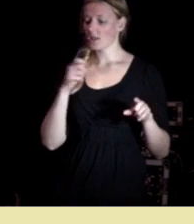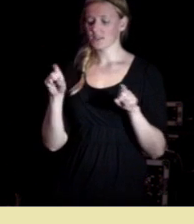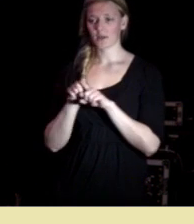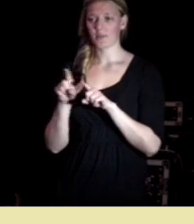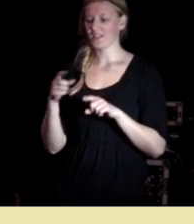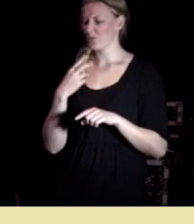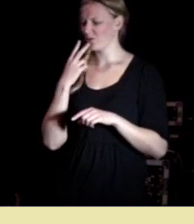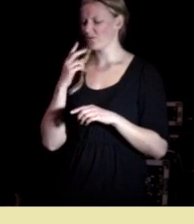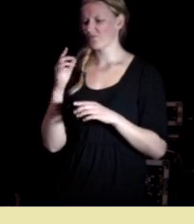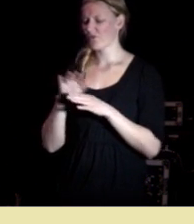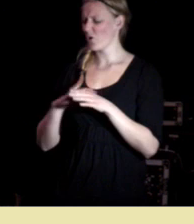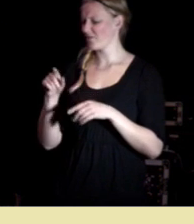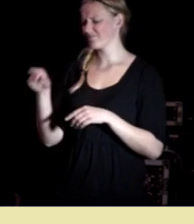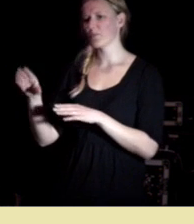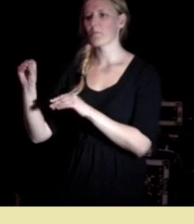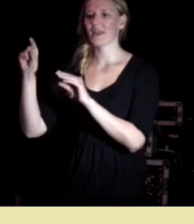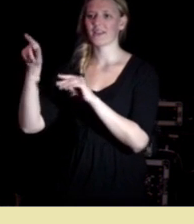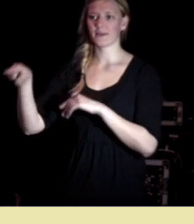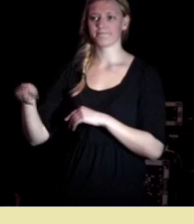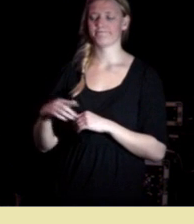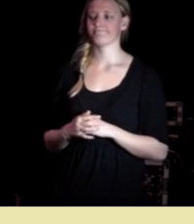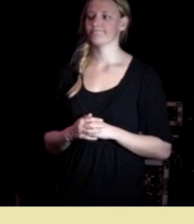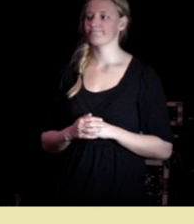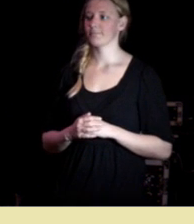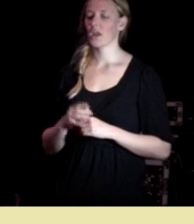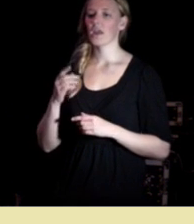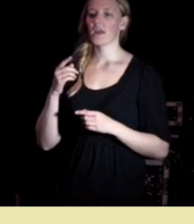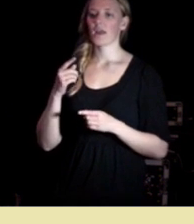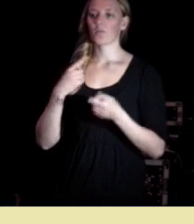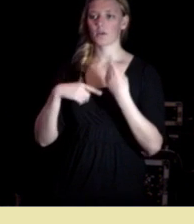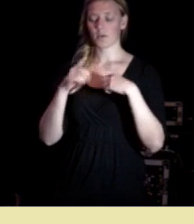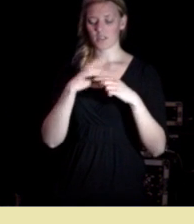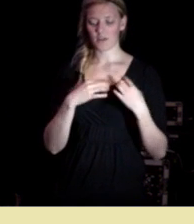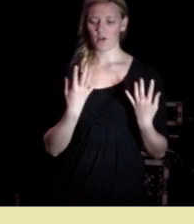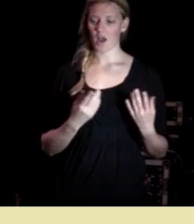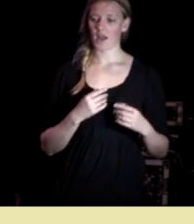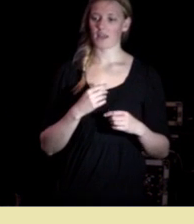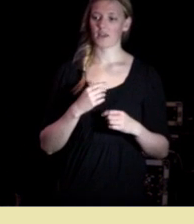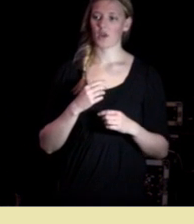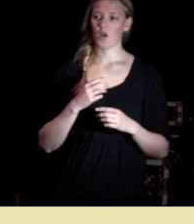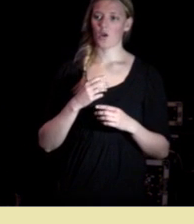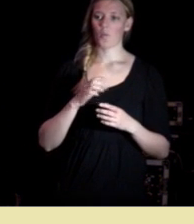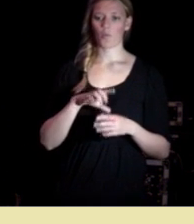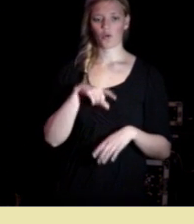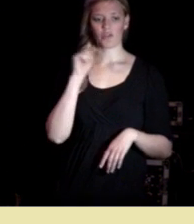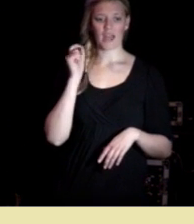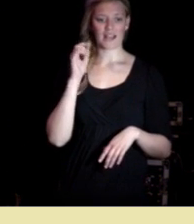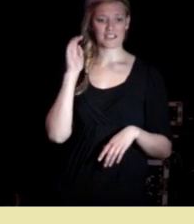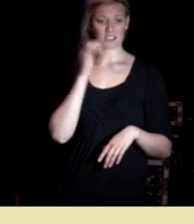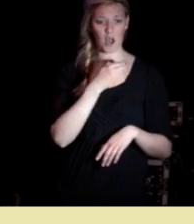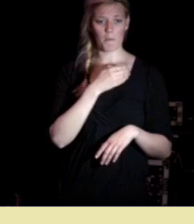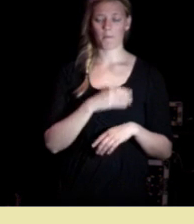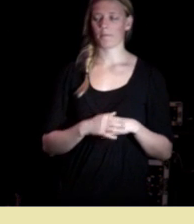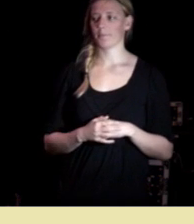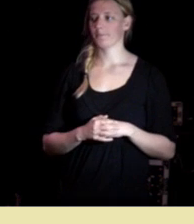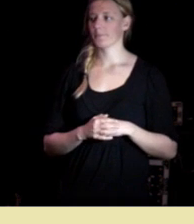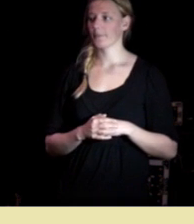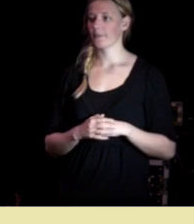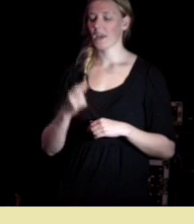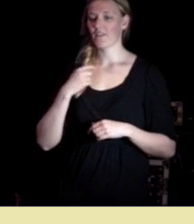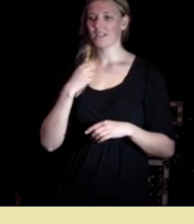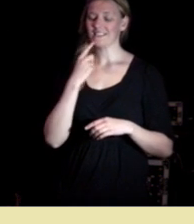at den andre er bedre jeg kommer tilbake til hva er moderne skam og så kommer vi til å skrive mange bøker fremover om